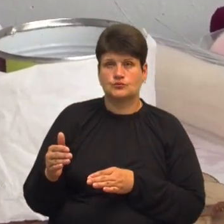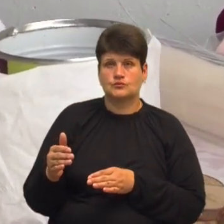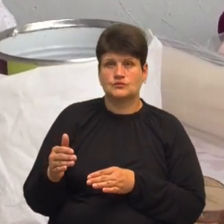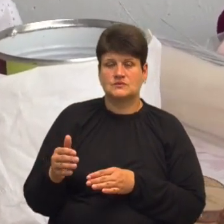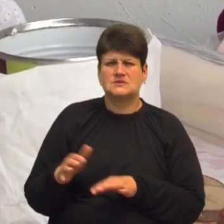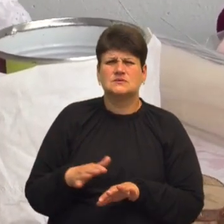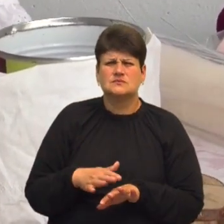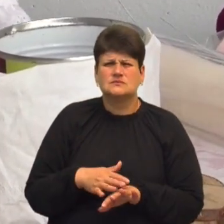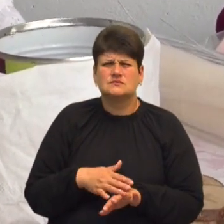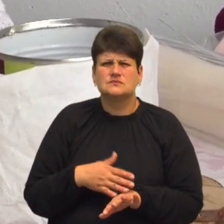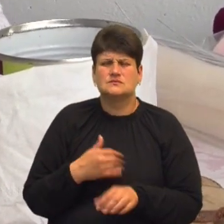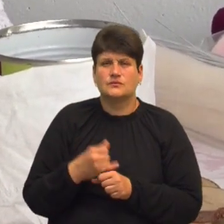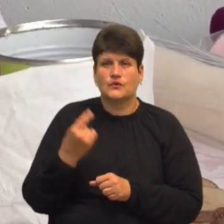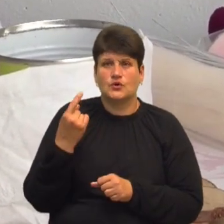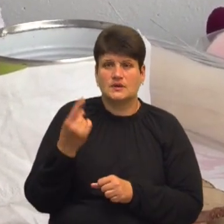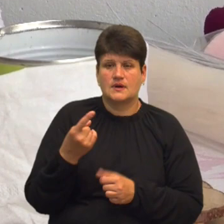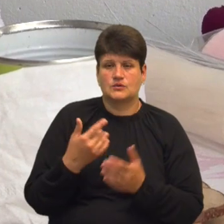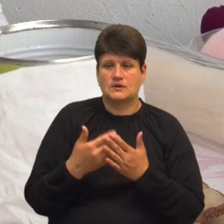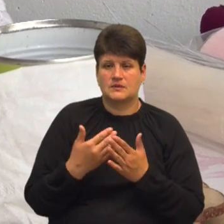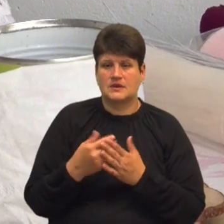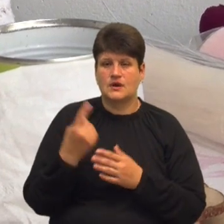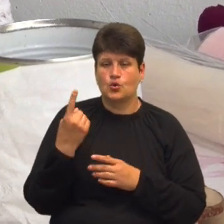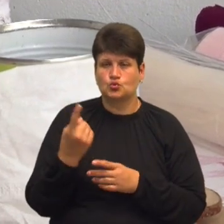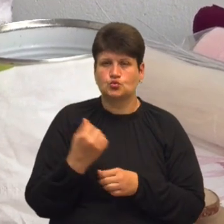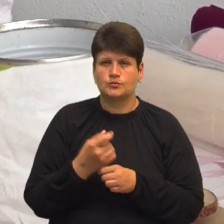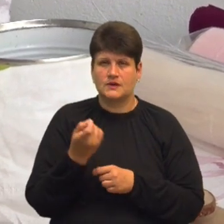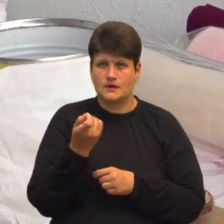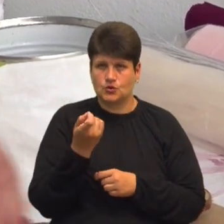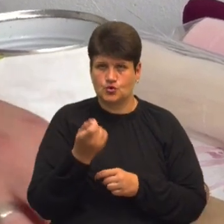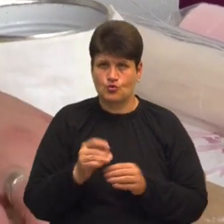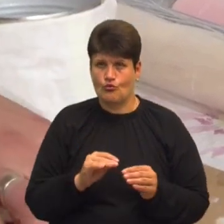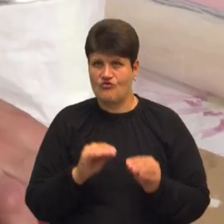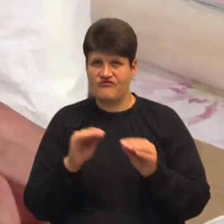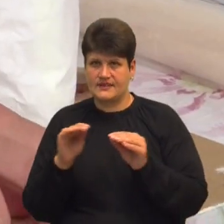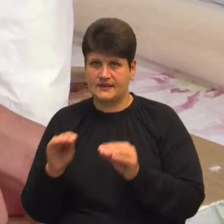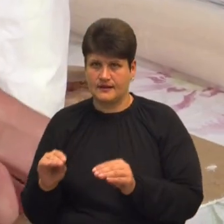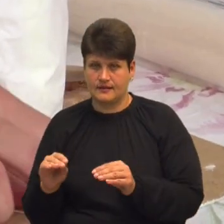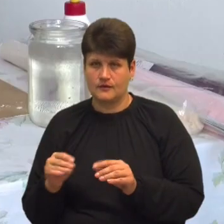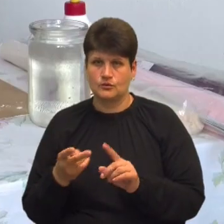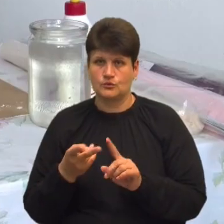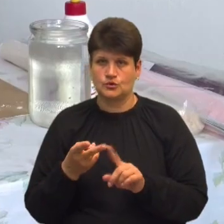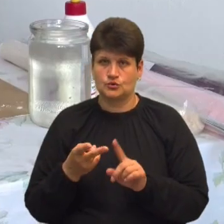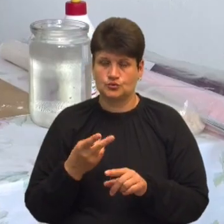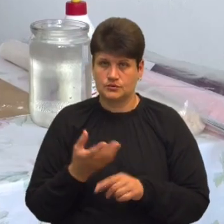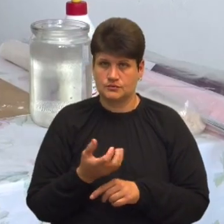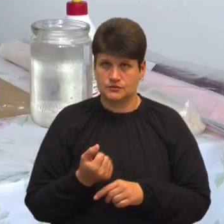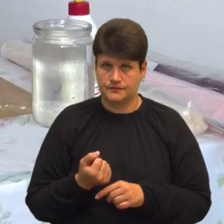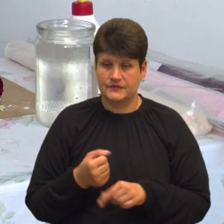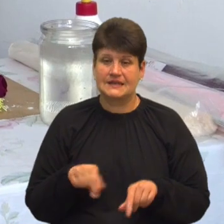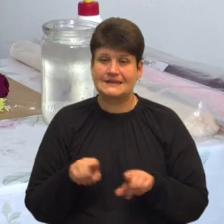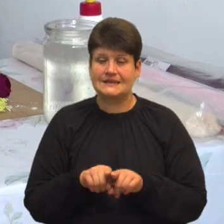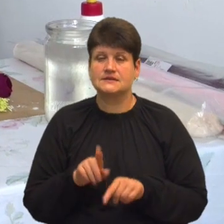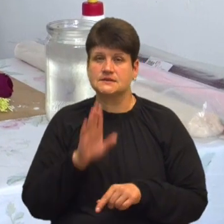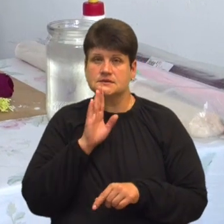робиться одна, або, наприклад, я одну зробила чуть-чуть, відклала в сторону і тоді беру другий дротик». Так мисткиня з